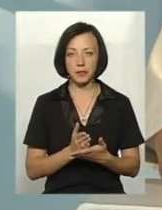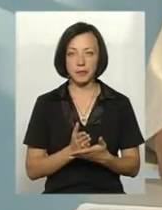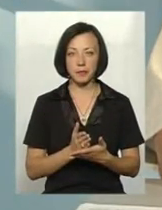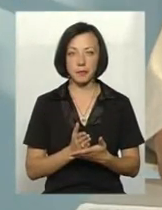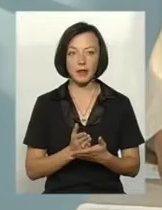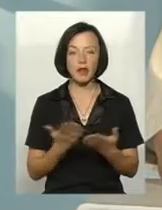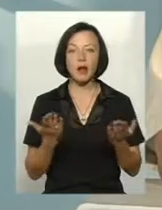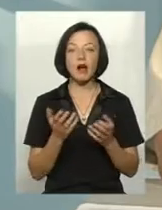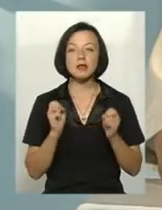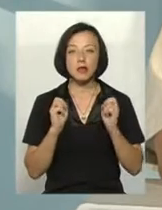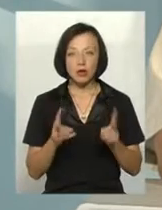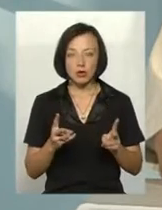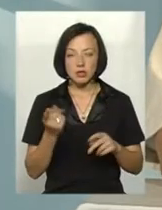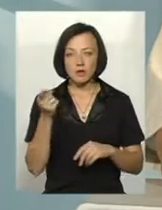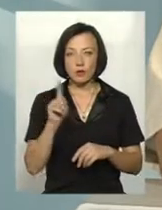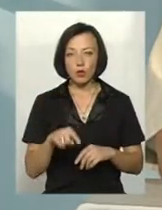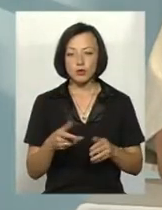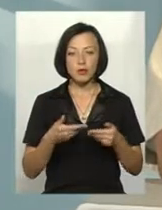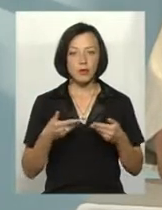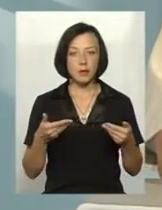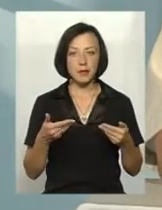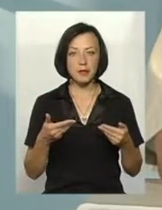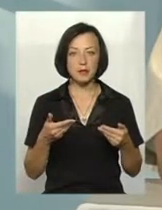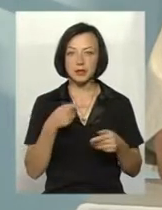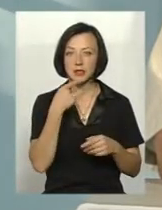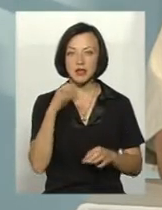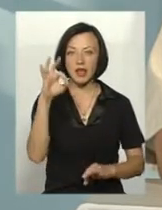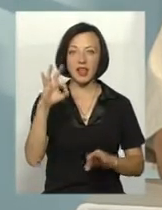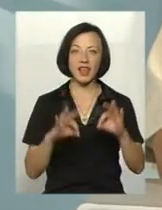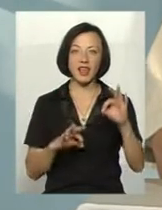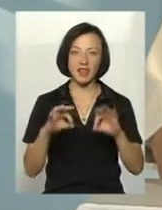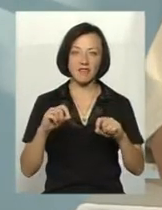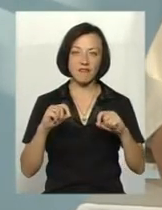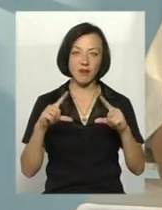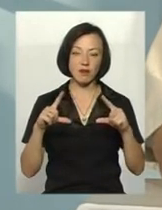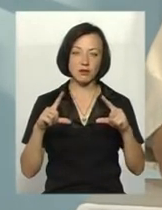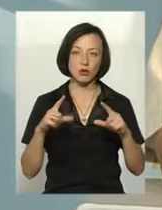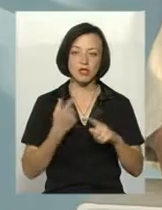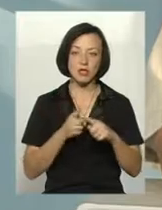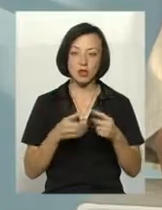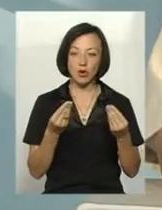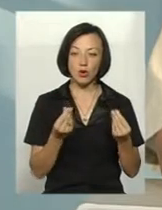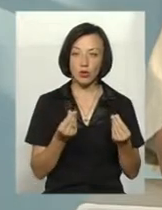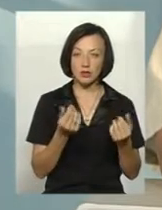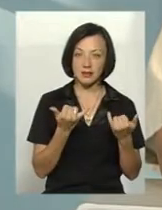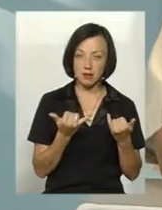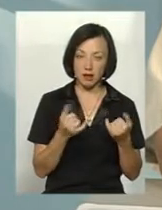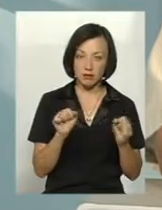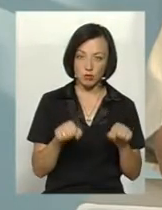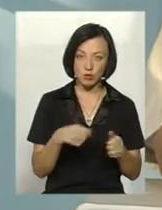загроза в тому, що ми не назвали інфляцією. те, що ми могли б за ці гроші купити зараз,